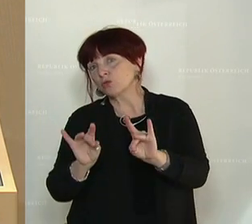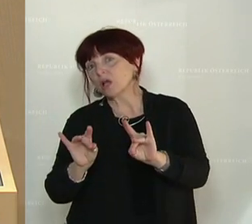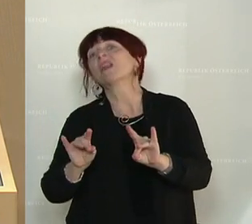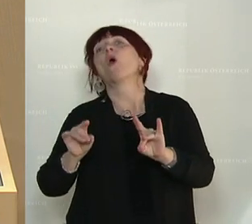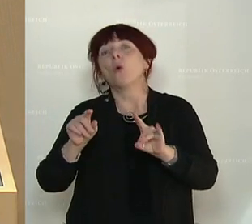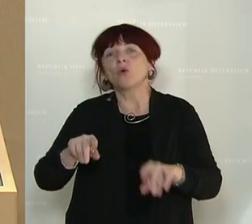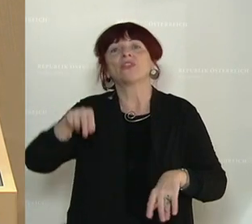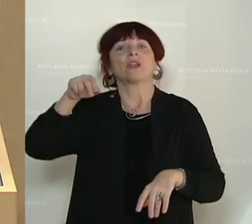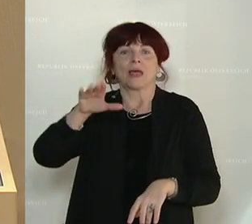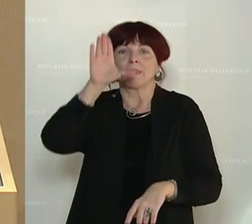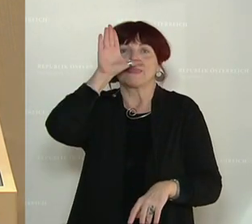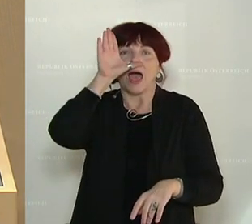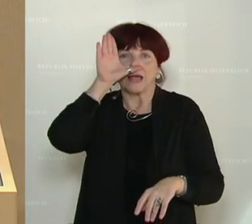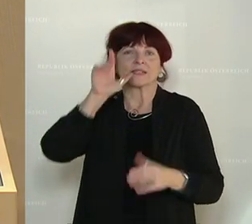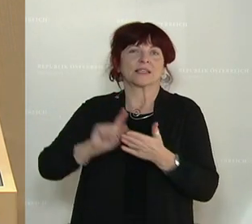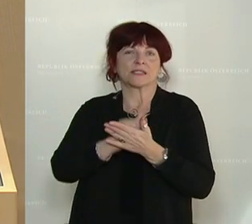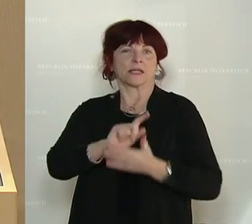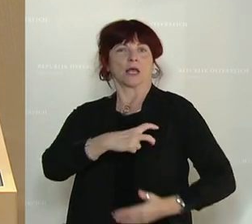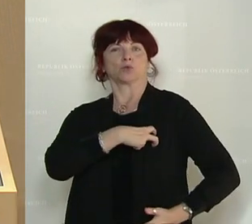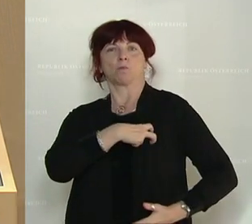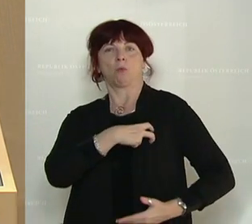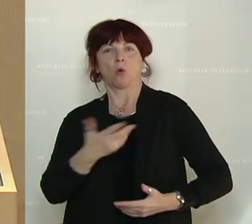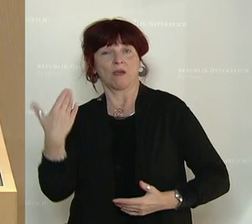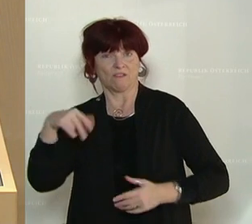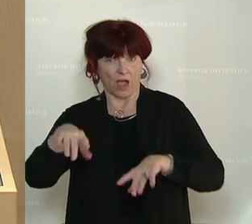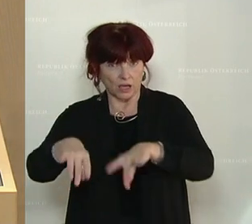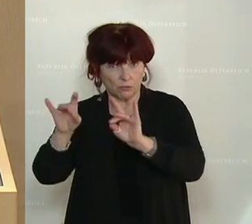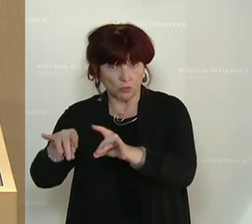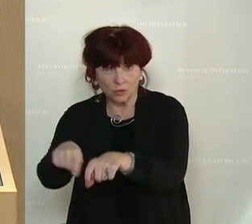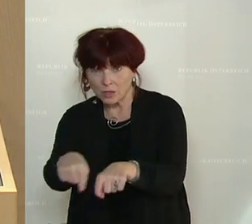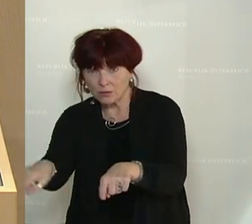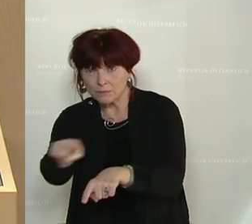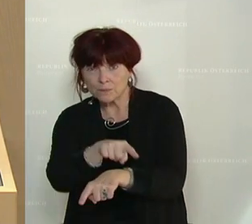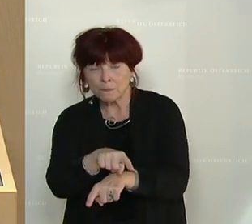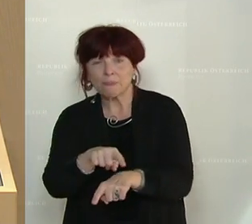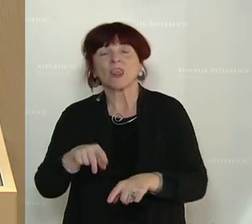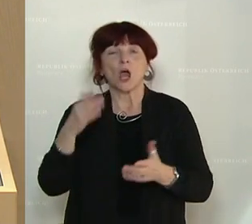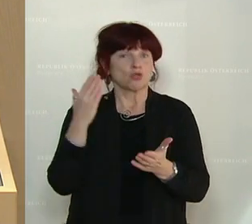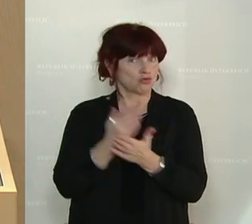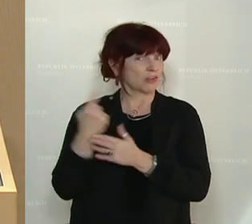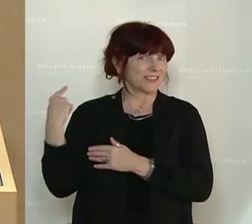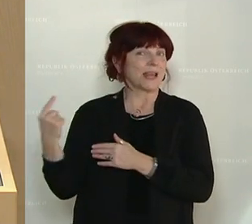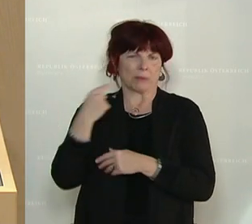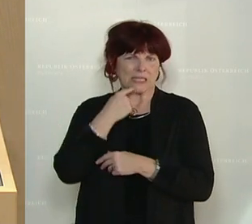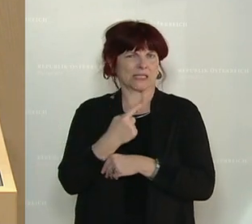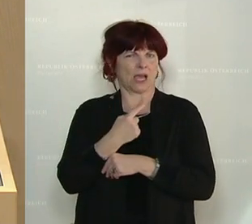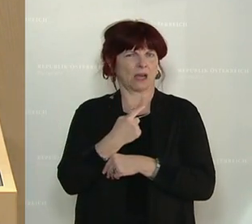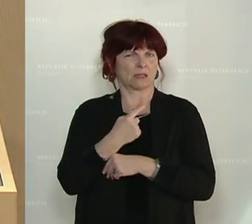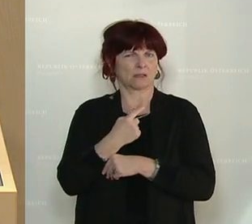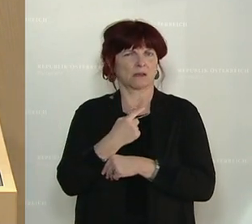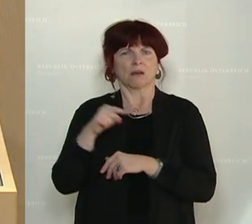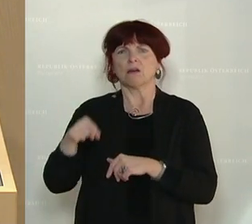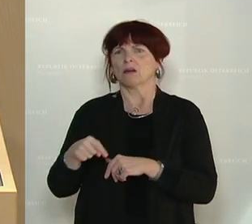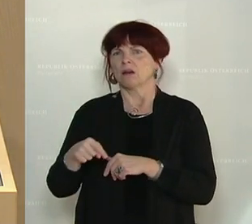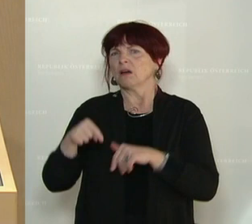Sie haben das Gefahrenpotenzial dieser rechtsextremen Szene, Herr Minister, bereits angesprochen. Das zeigt den dringenden Handlungsbedarf, der sich für